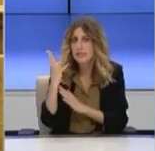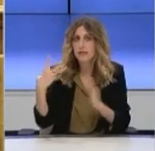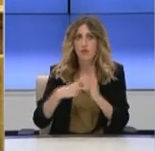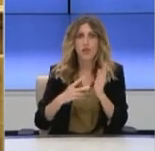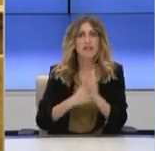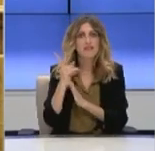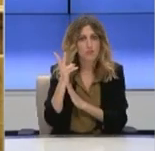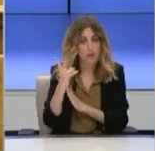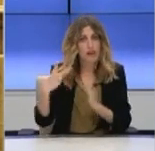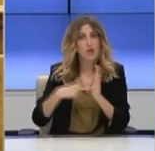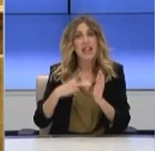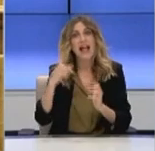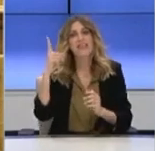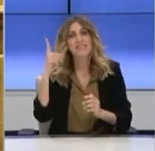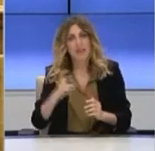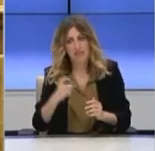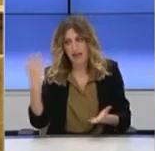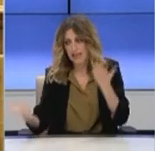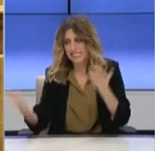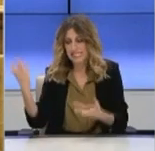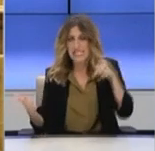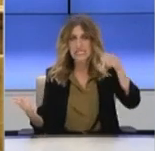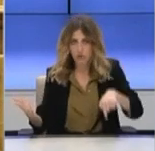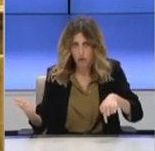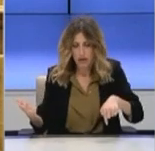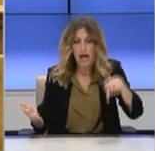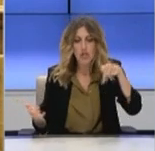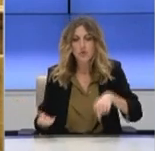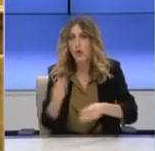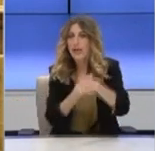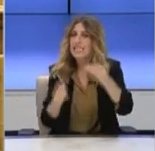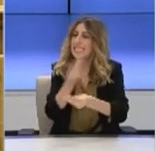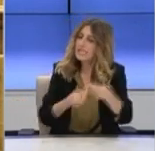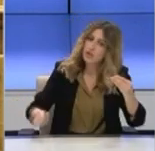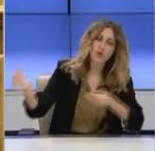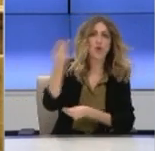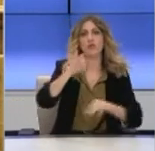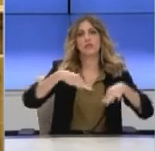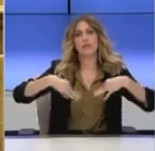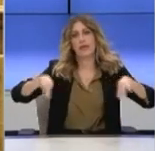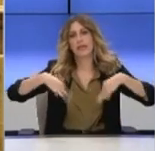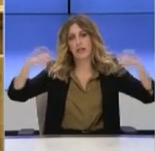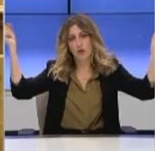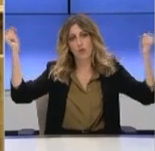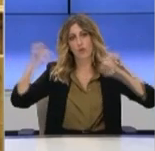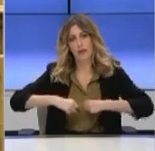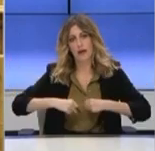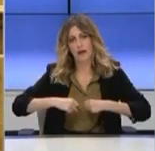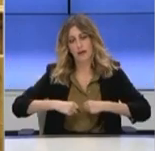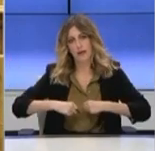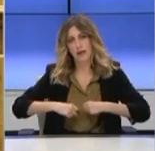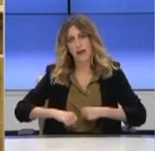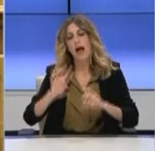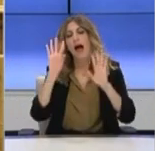το 12 και βεβαίως το 10. Ο μόνος λόγος που σας επιτρέπουν να λέτε ότι όλα πάνε καλά